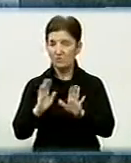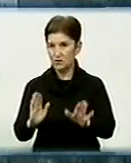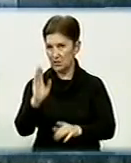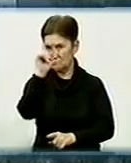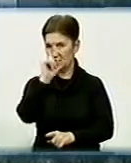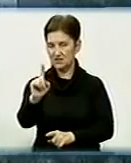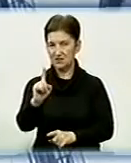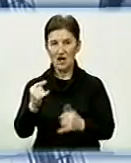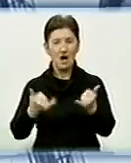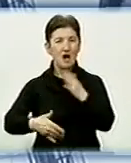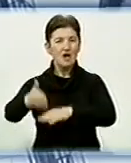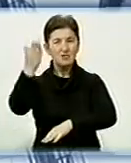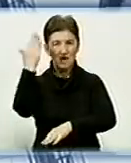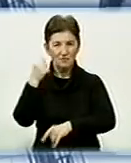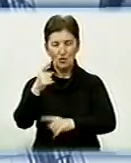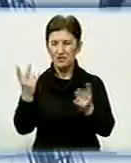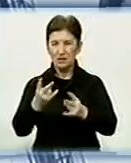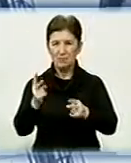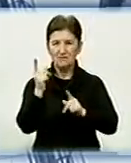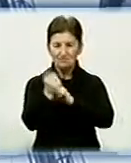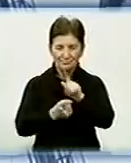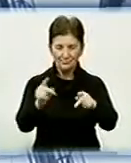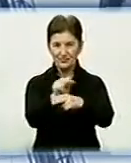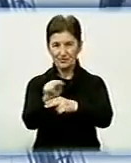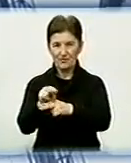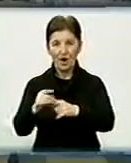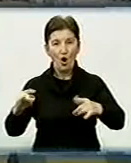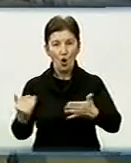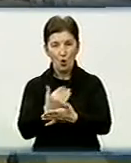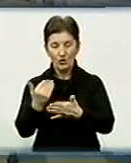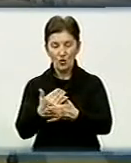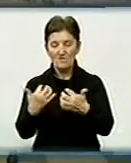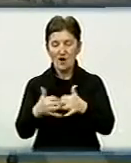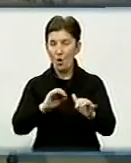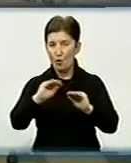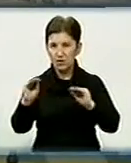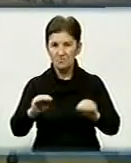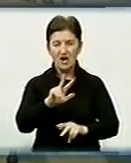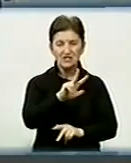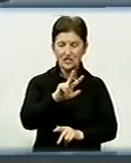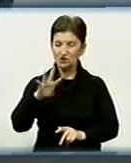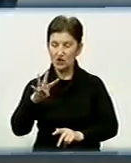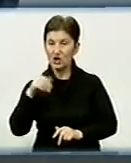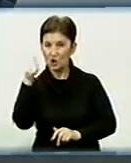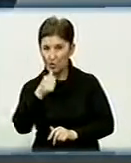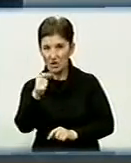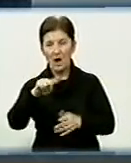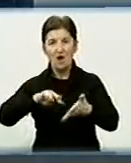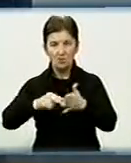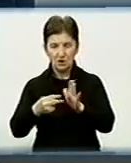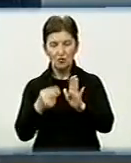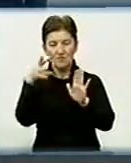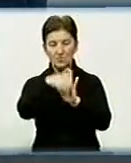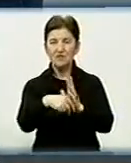підприємство радянського зразка потребує ремонту та модернізації. На оновлення обладнання наступні 3-4 роки керівництво заводу планує вкласти